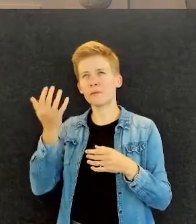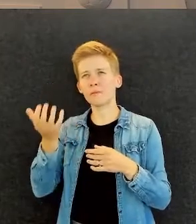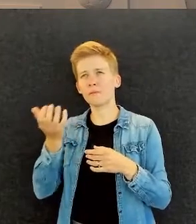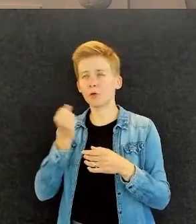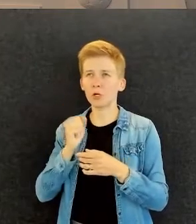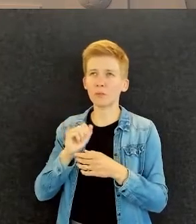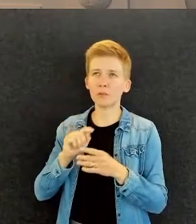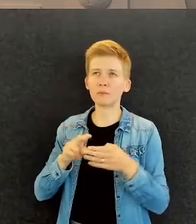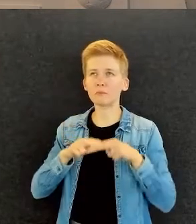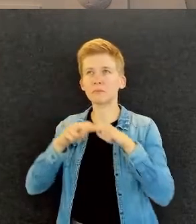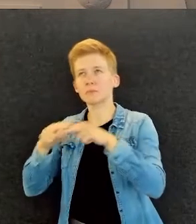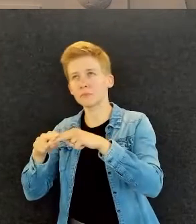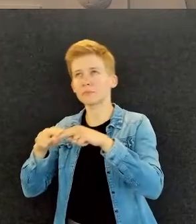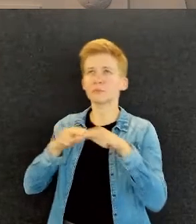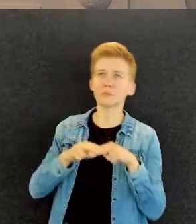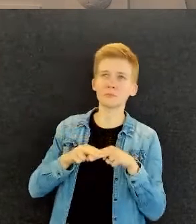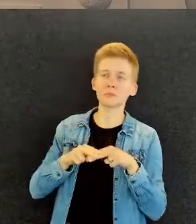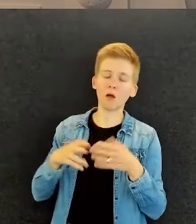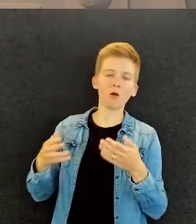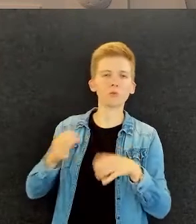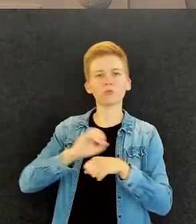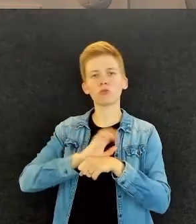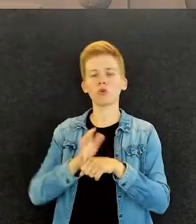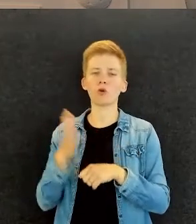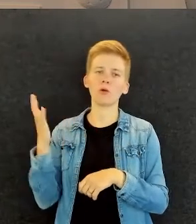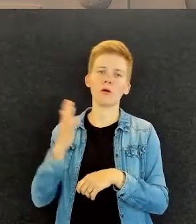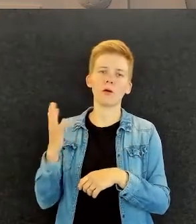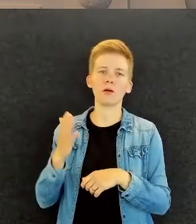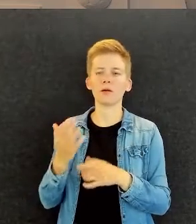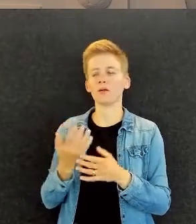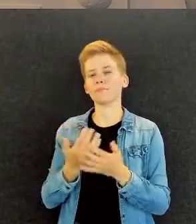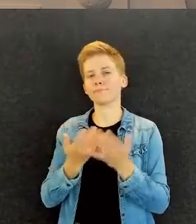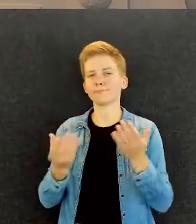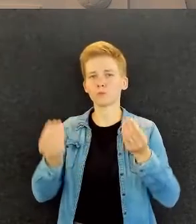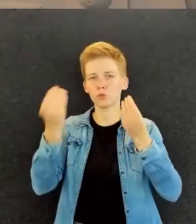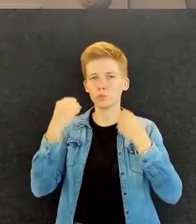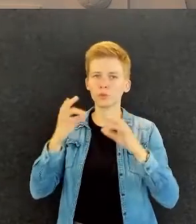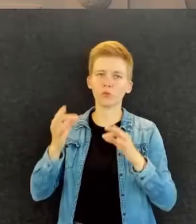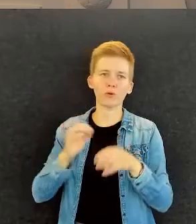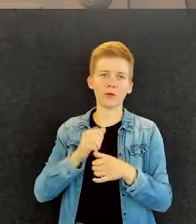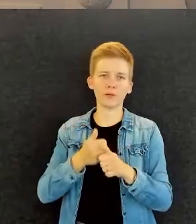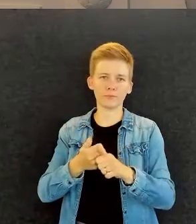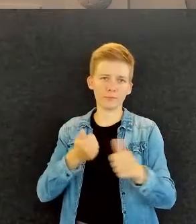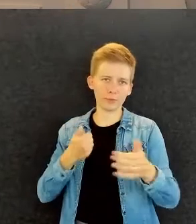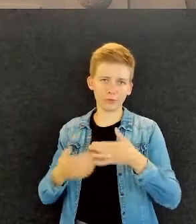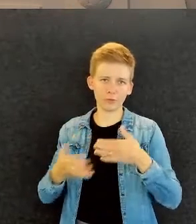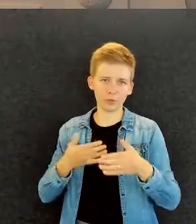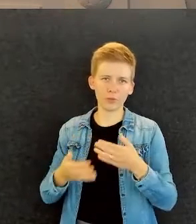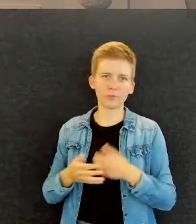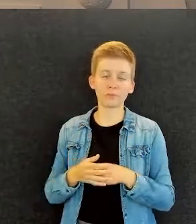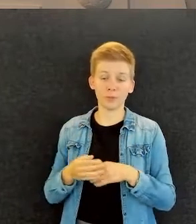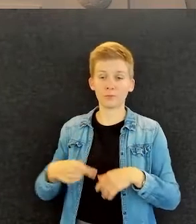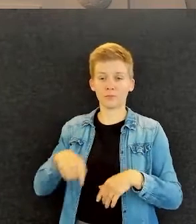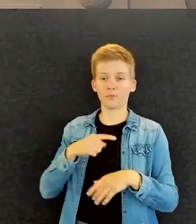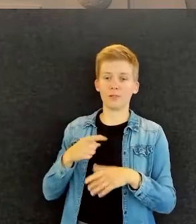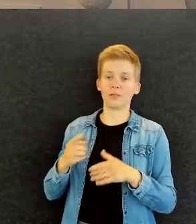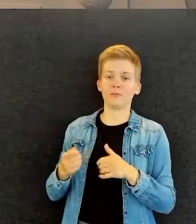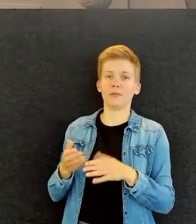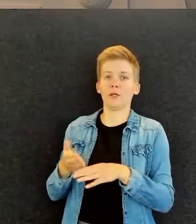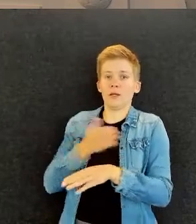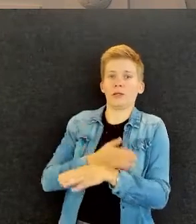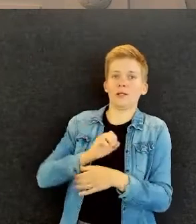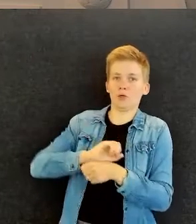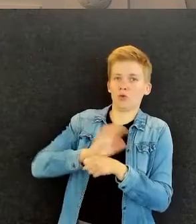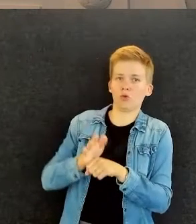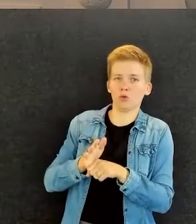sinne, enkö pysty liikkumaan, mutta tässä korona-aikana aika moni on myös opetellut sitä etätöitä. Etä töitä toki tehtiin meillä jo ennen sitä, mutta jatkossa